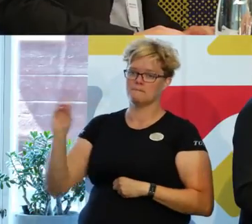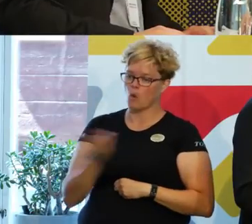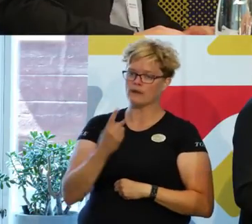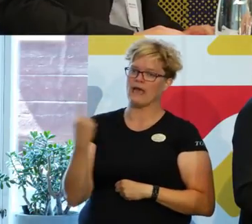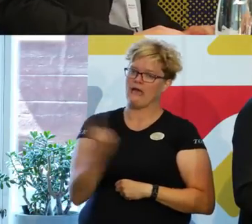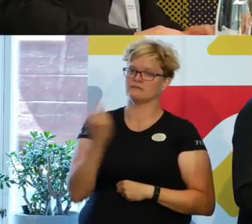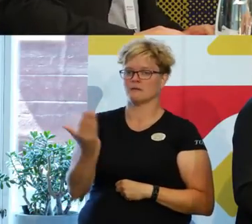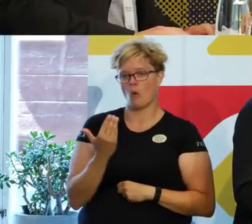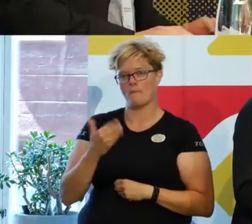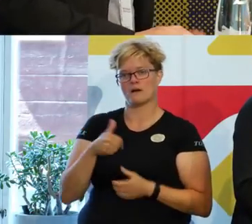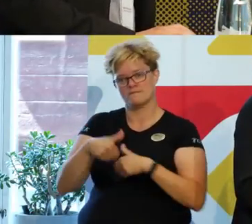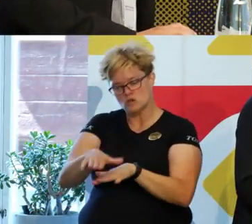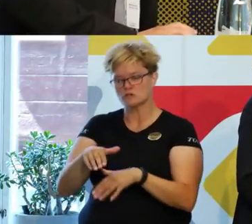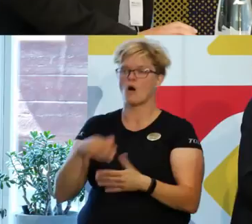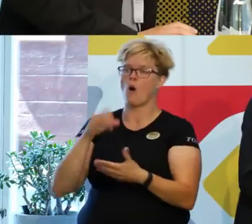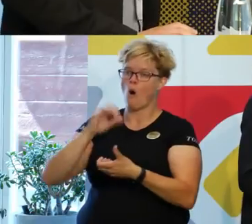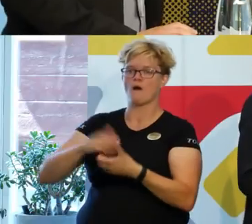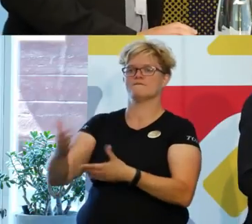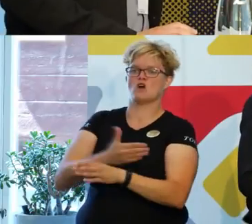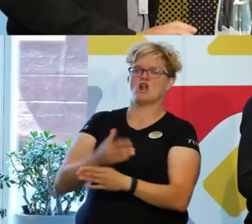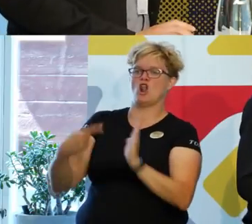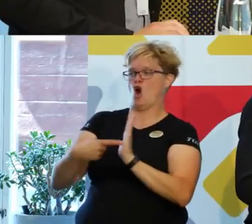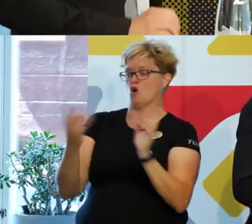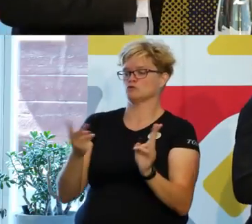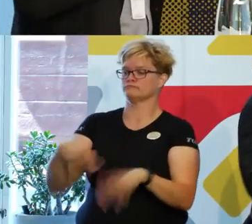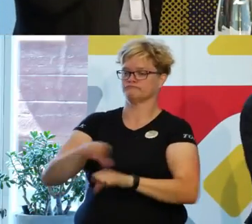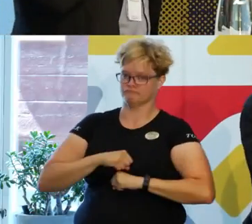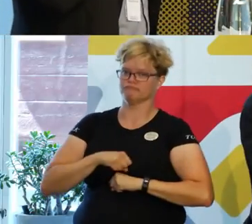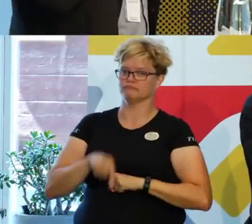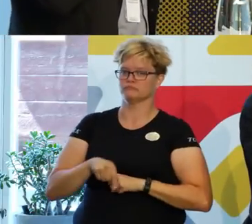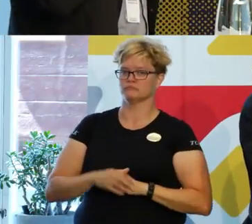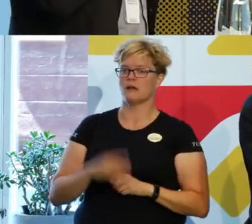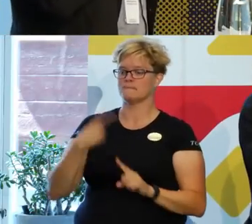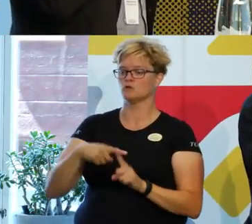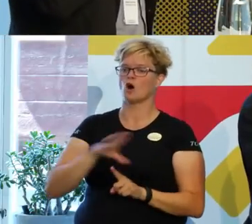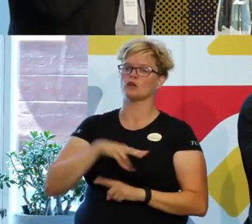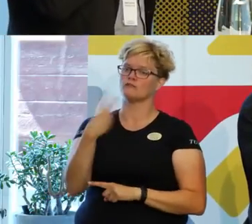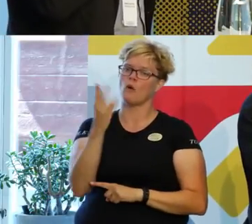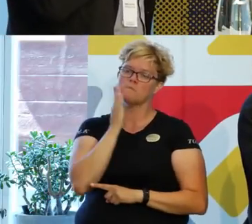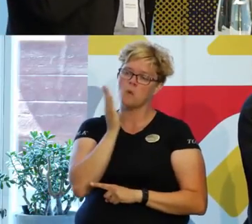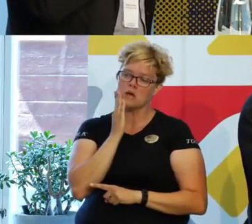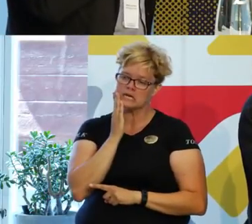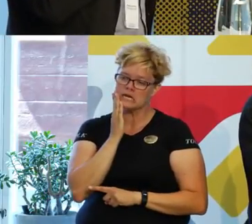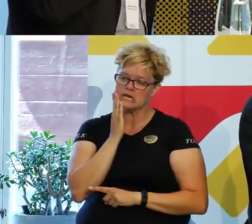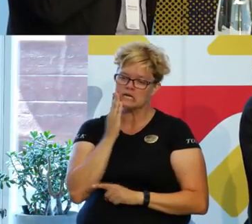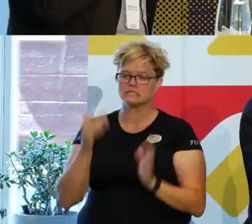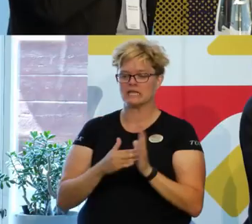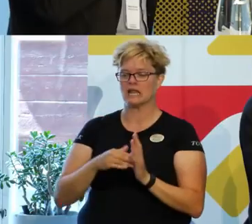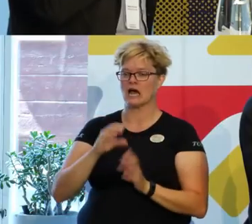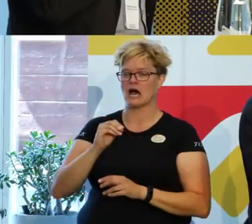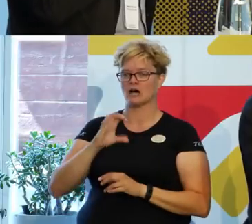ensamkommande och långt innan det blev en lag. Och man har också två boenden för